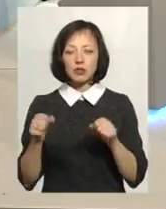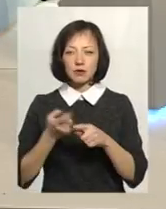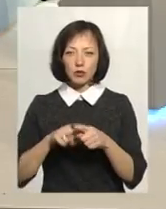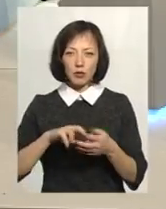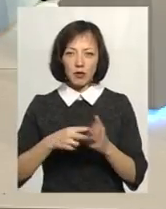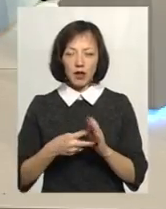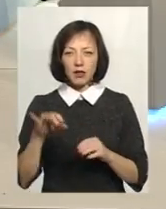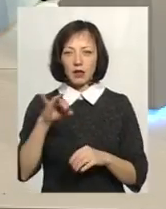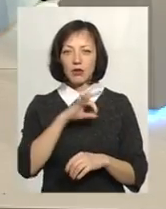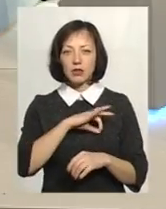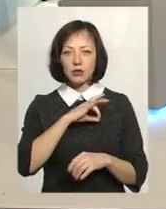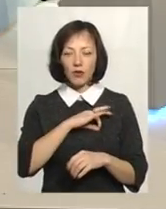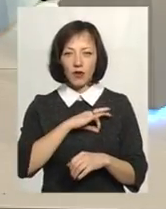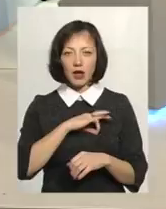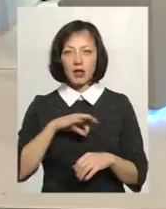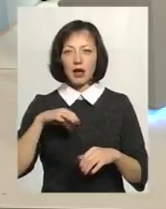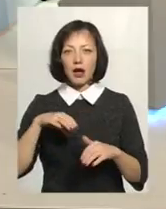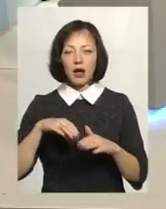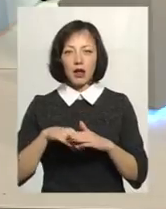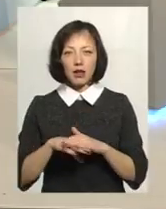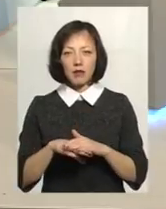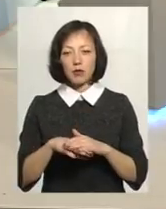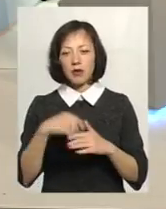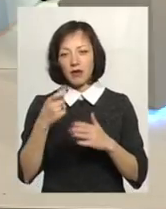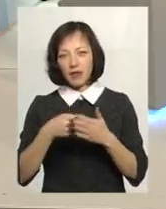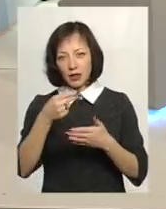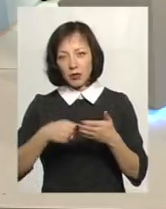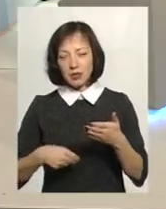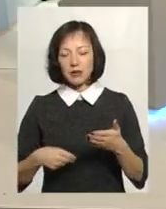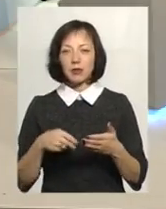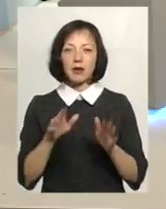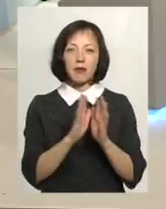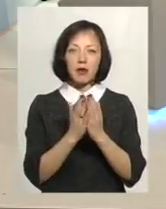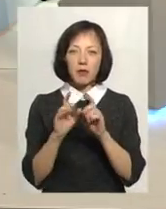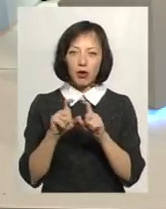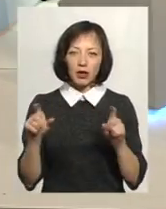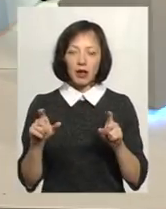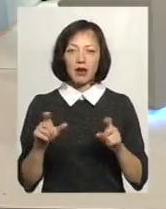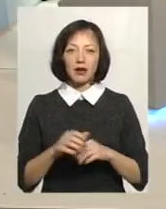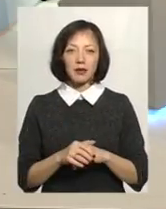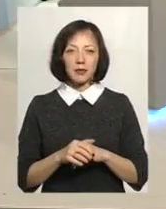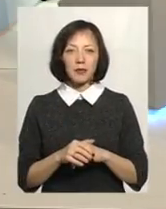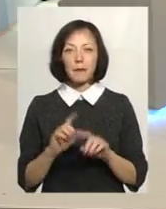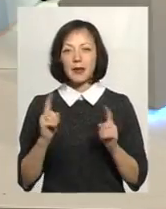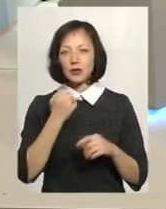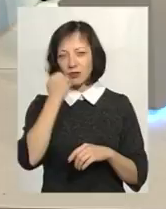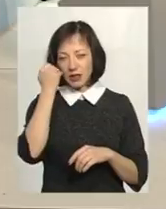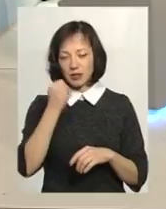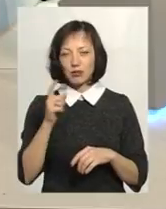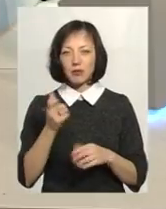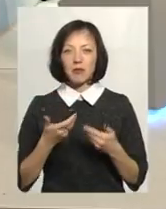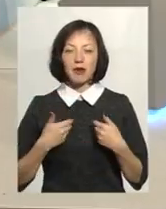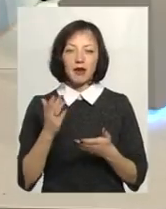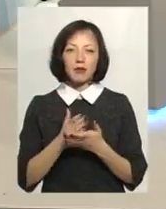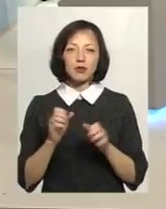плані. Це і користування архівом, відомостями, також бібліотека. Ми дуже вдячні за те, що ми